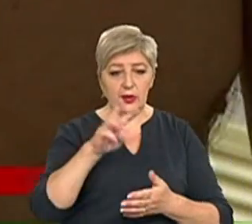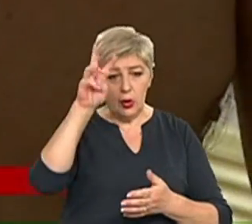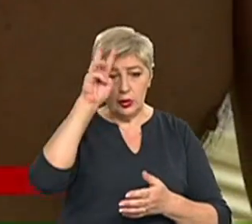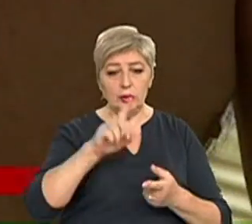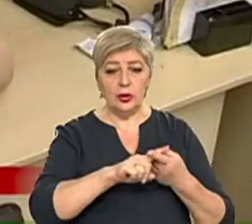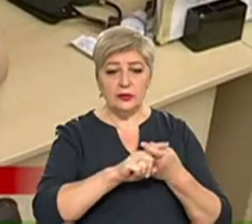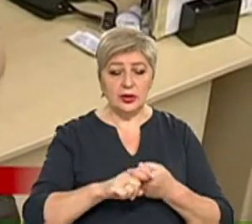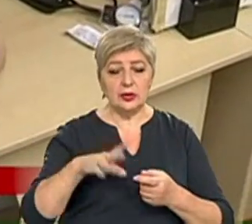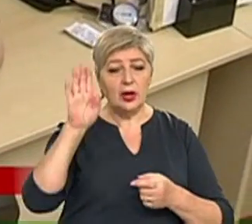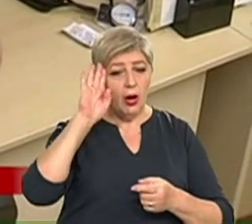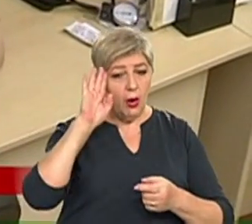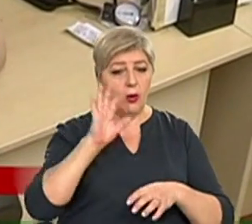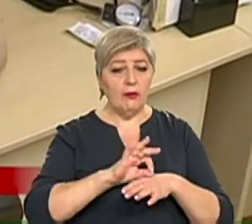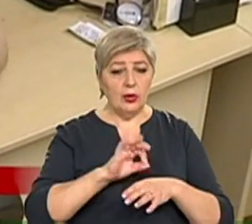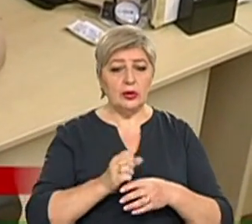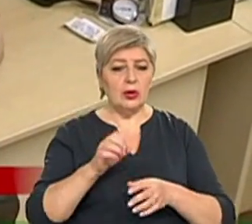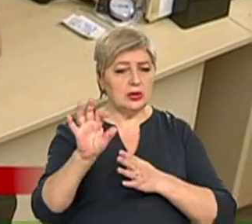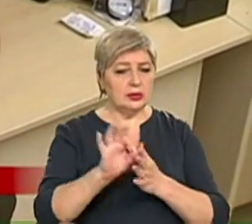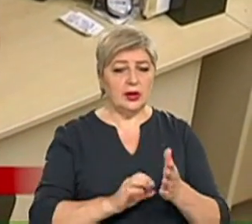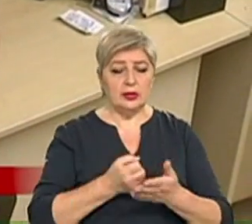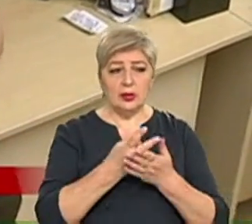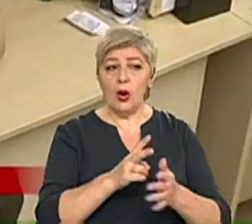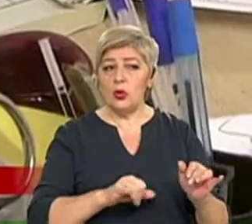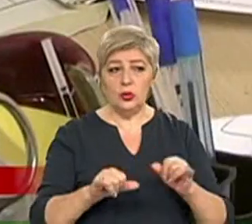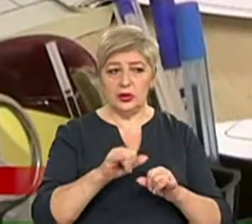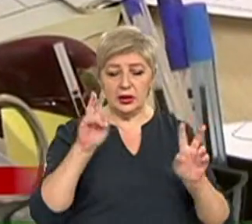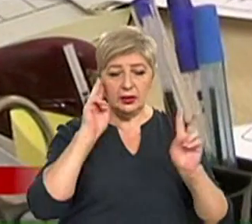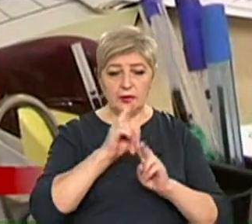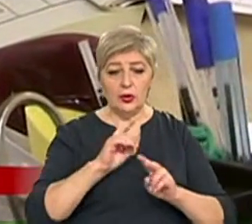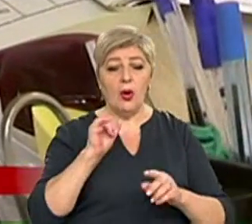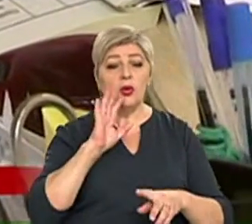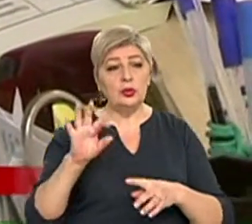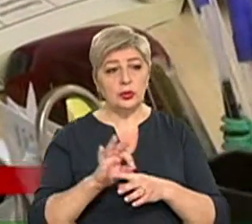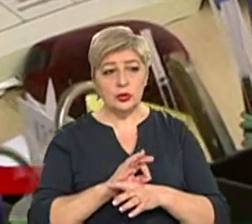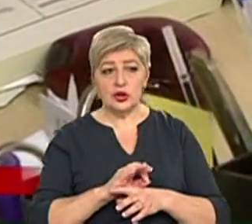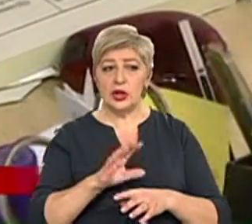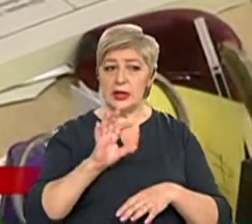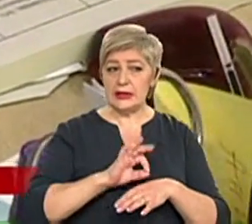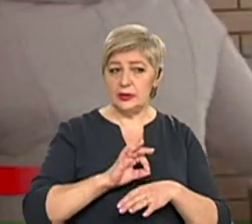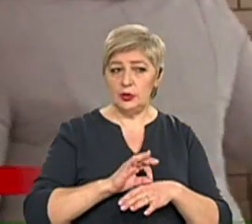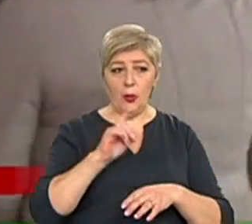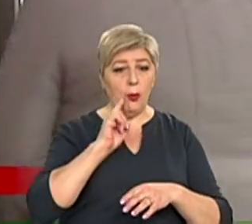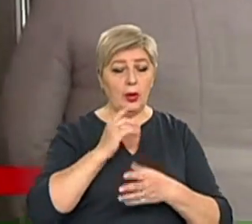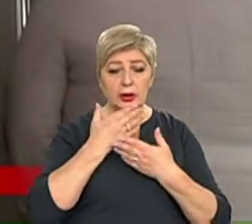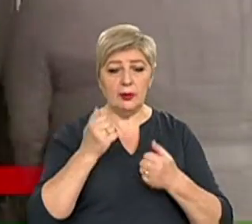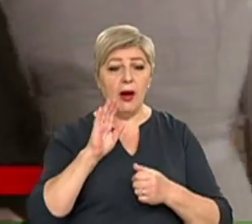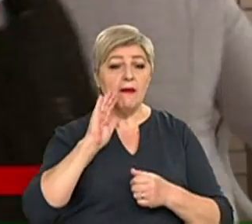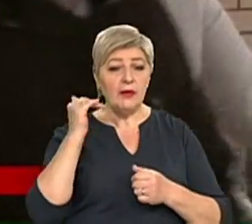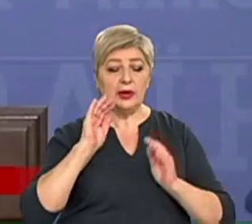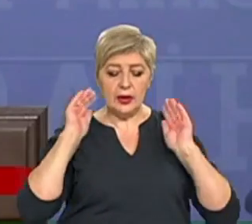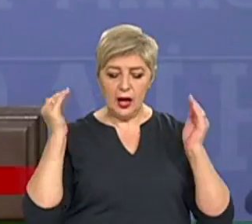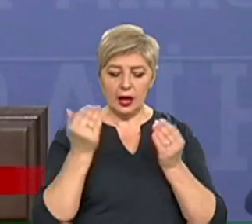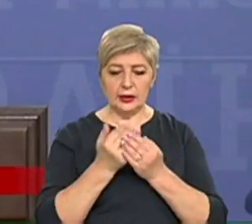хворого негайно ушпиталили, куди саме невідомо. У дружини симптомів інфекцій поки що немає. Вона на карантині.